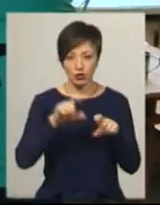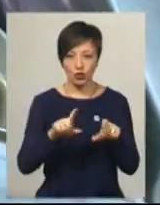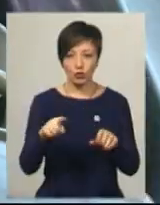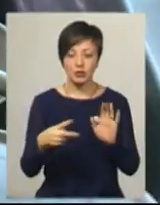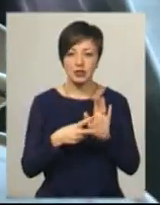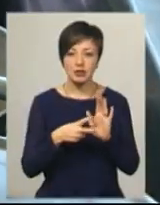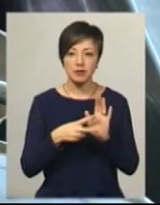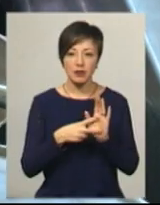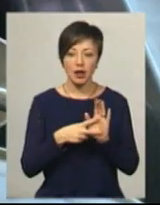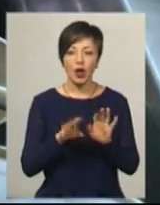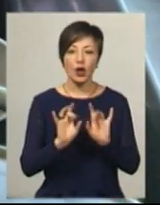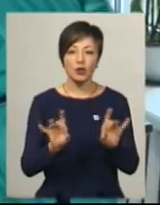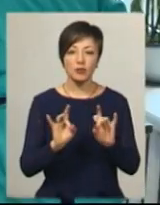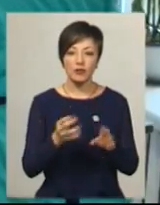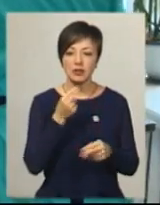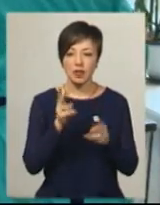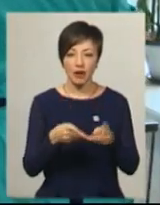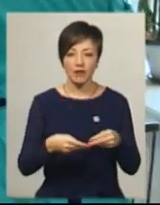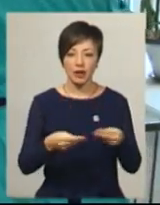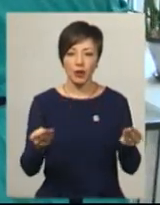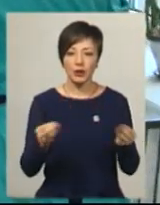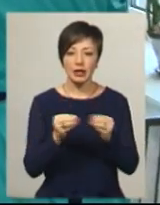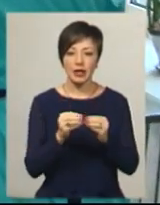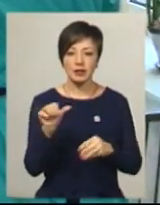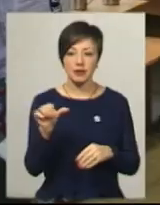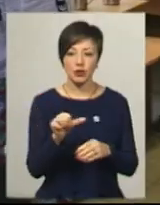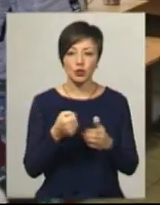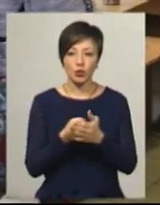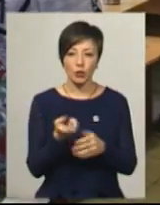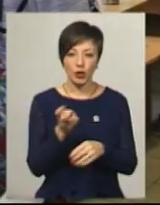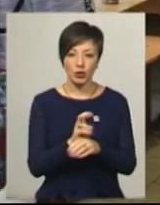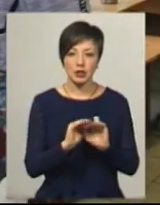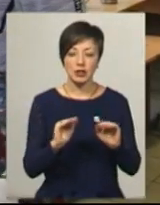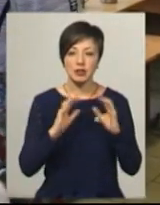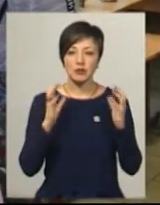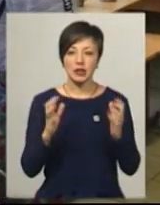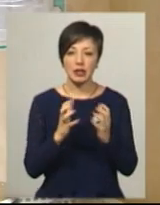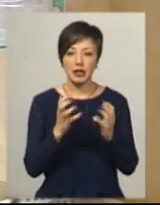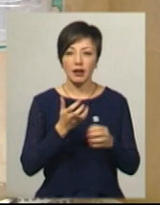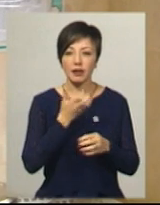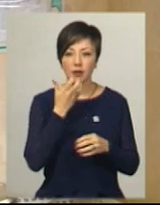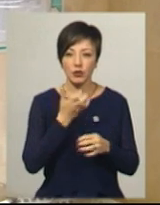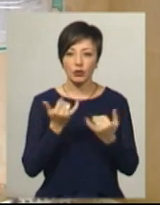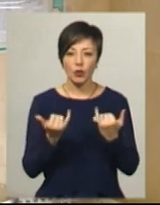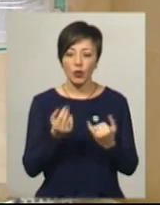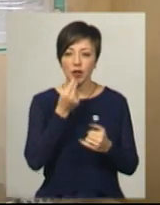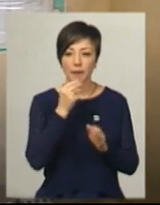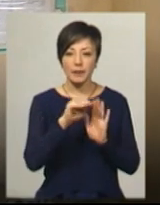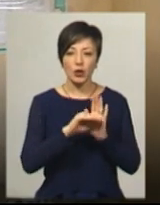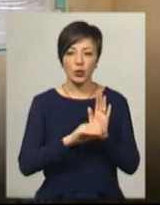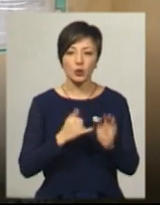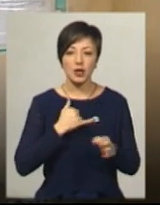номер 7 Олександр Льозов розповів, страви видають протягом 10 хвилин до приходу учнів, аби зберегти температуру. Сьогодні в меню у нас